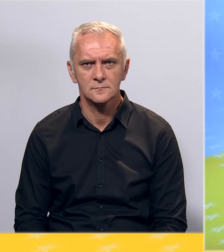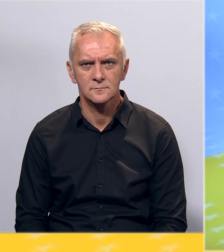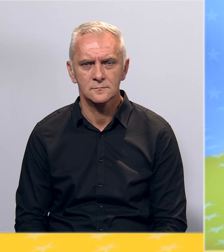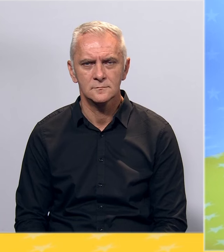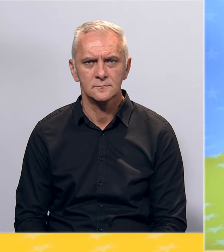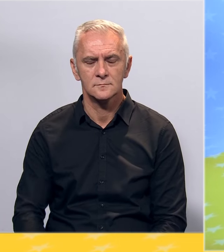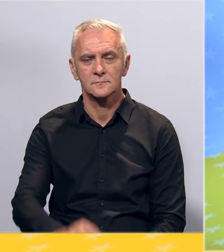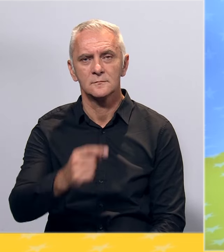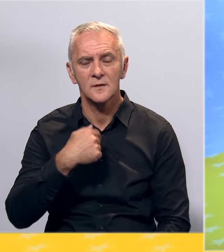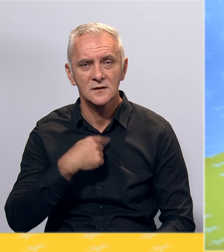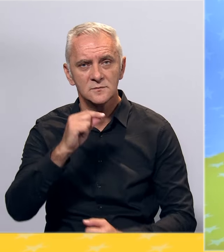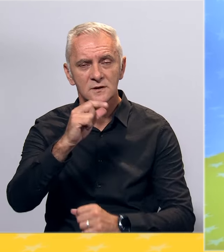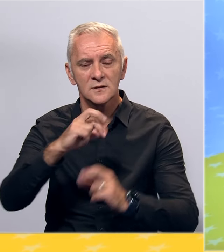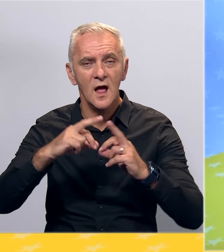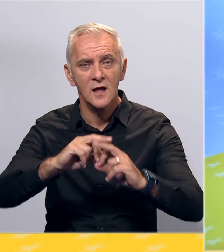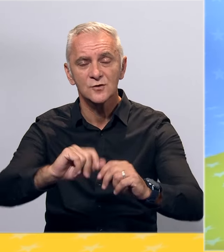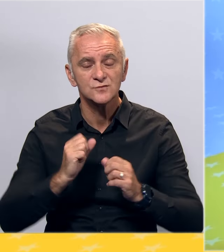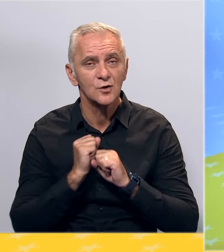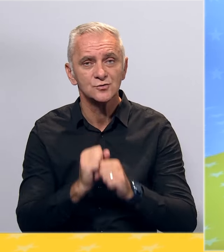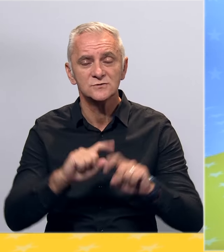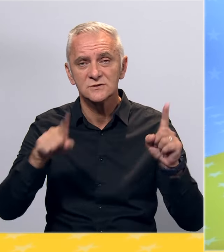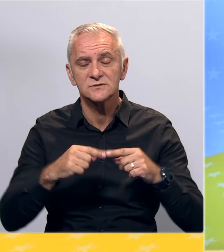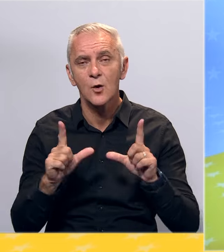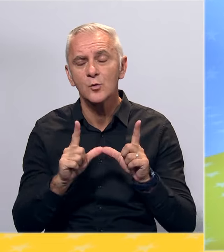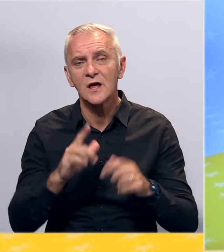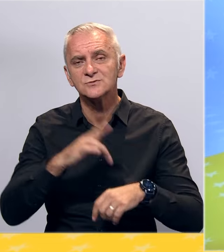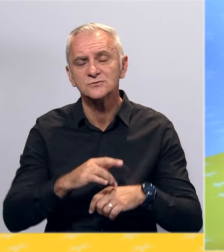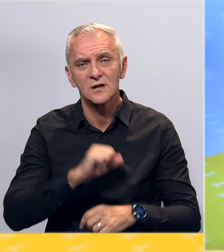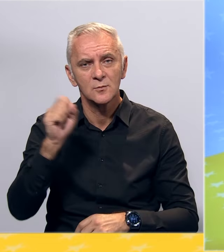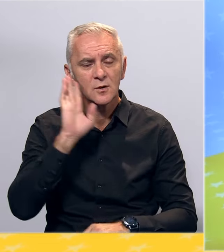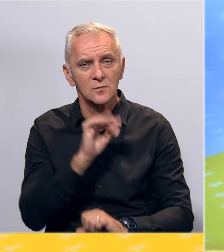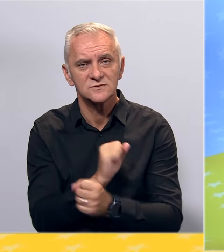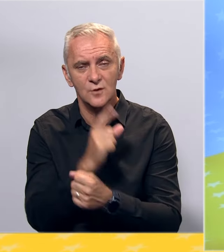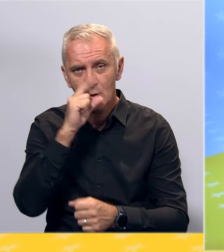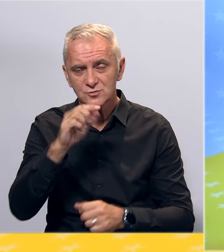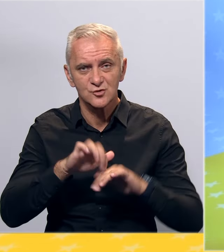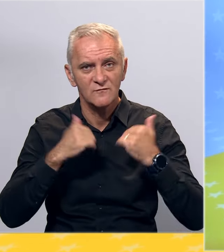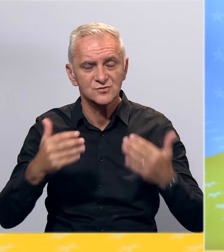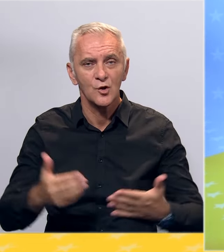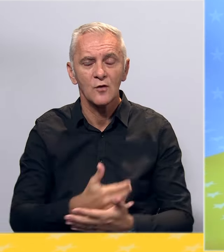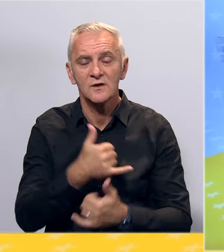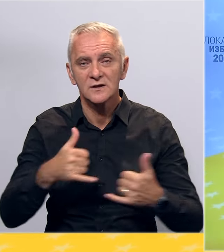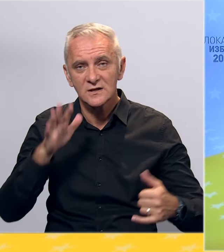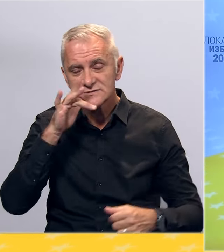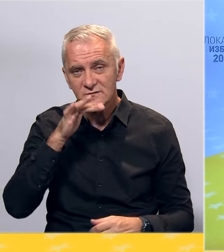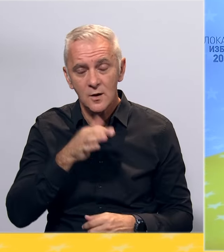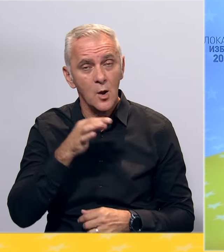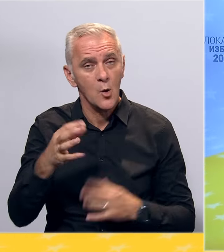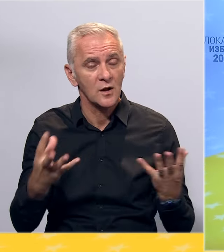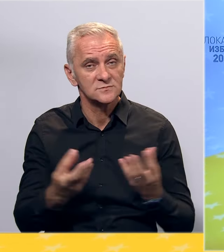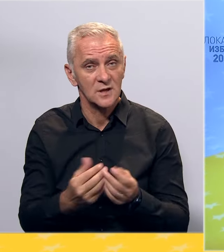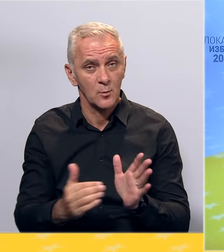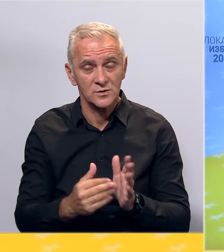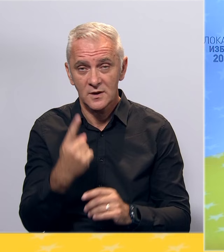Zdravo, ja sam Renato Adrović, noslac liste Unije socijaldemokrata BH za općinsko vijeće Novi Grad Sarajevo. Lokalnim zajednicama